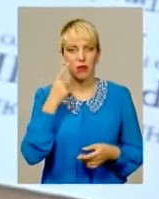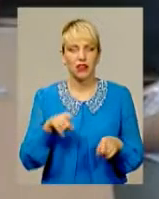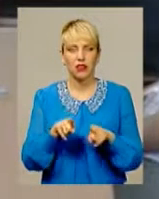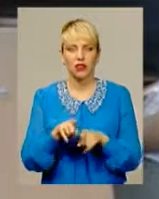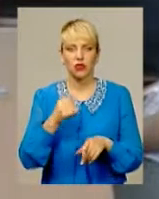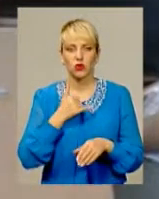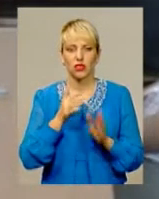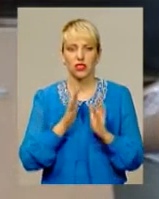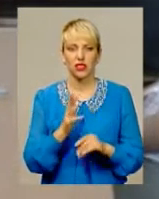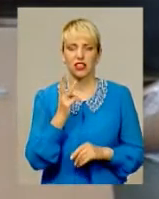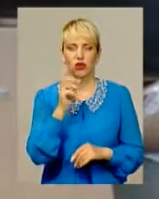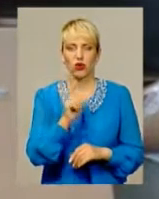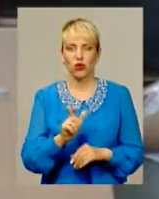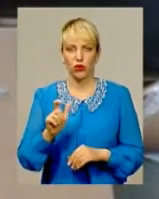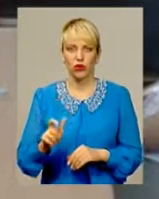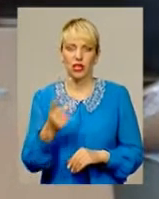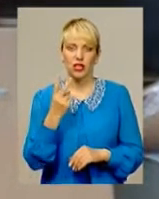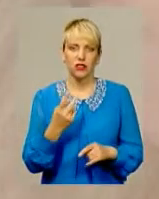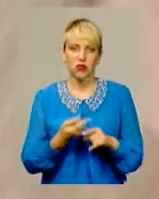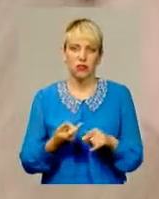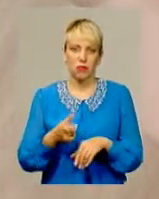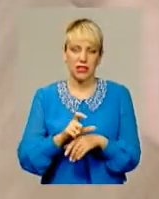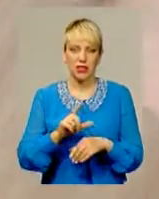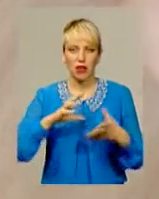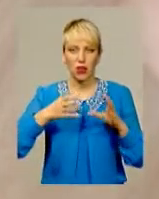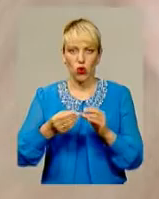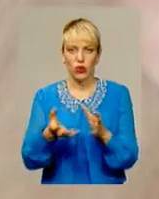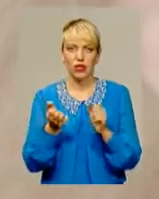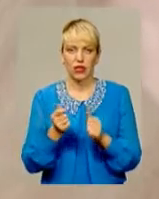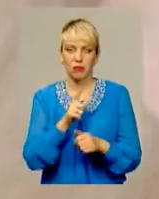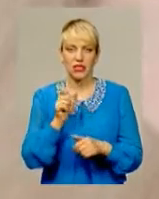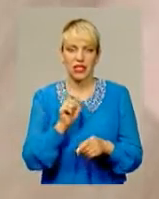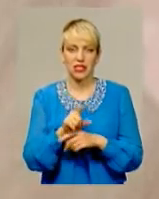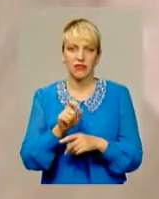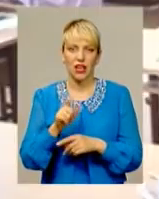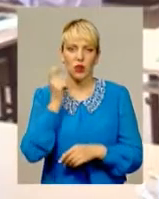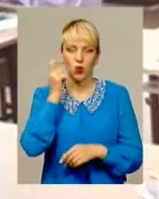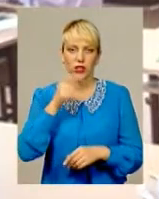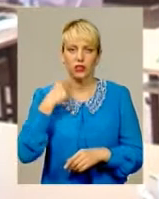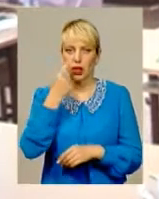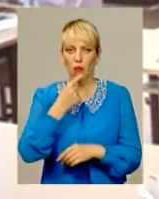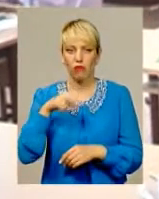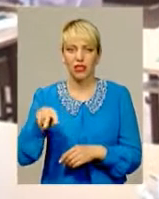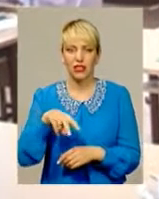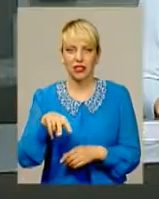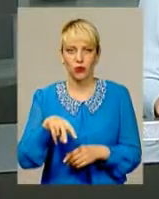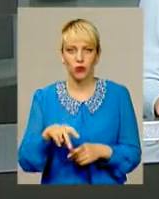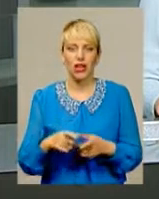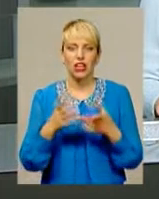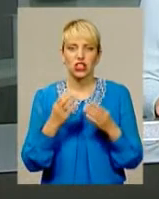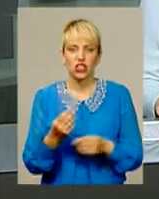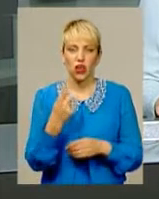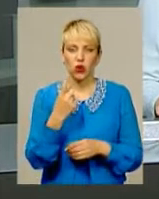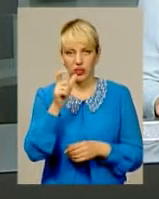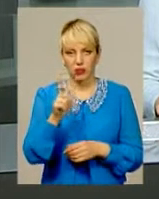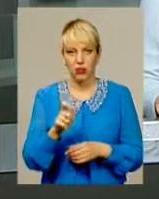нашому краї всього троє. Двоє з них максимальні результати отримали за завдання з української мови та літератури. Ще один